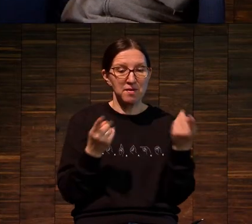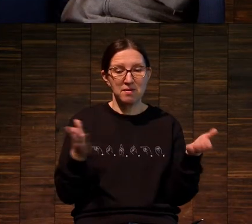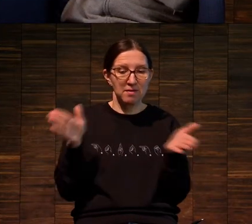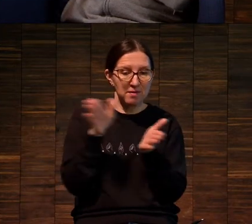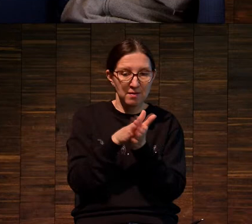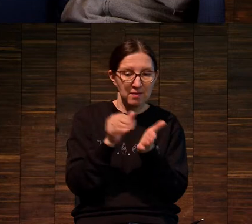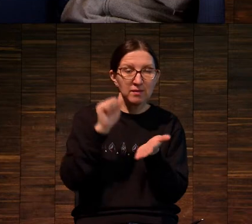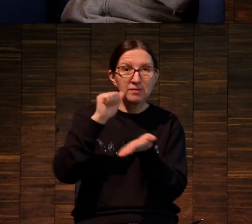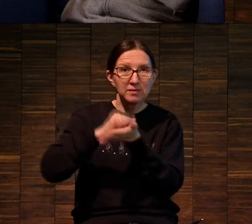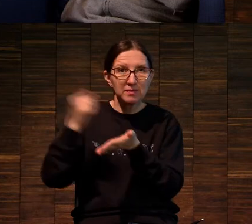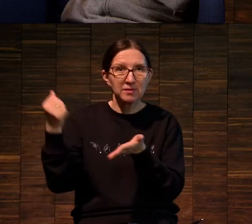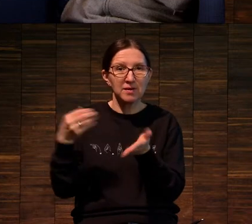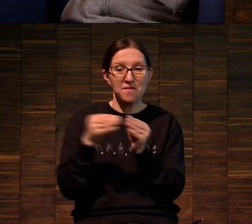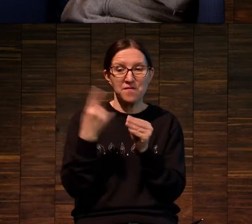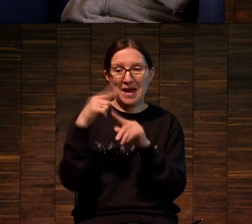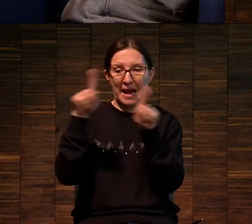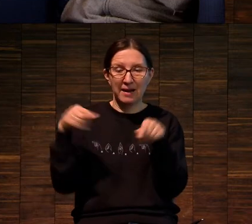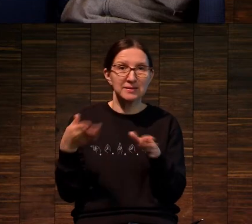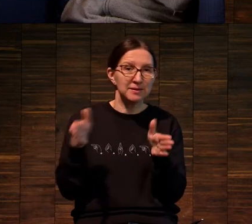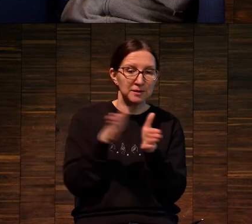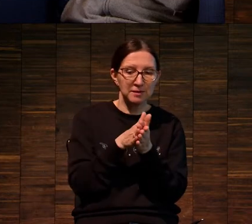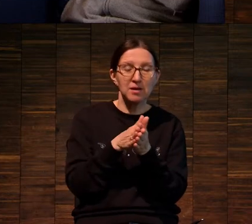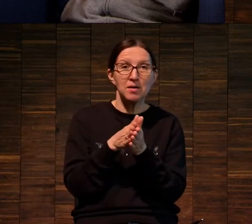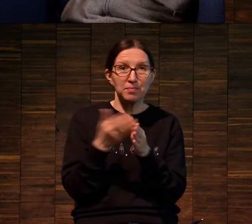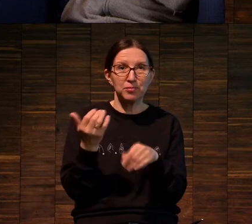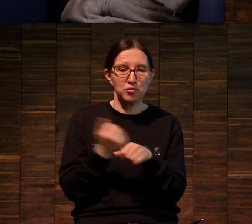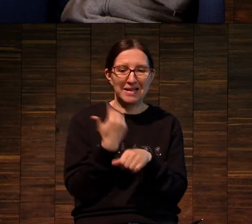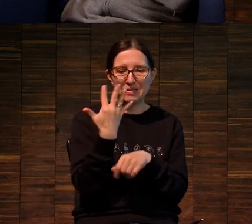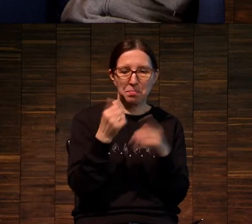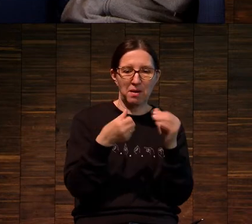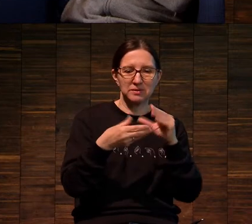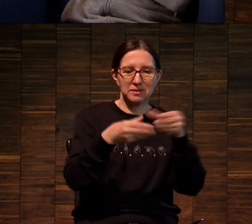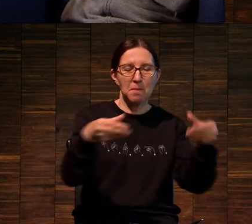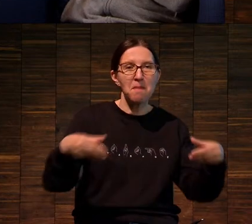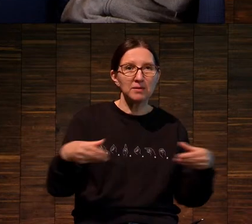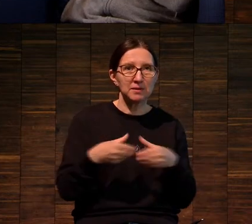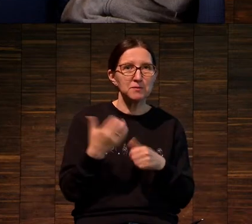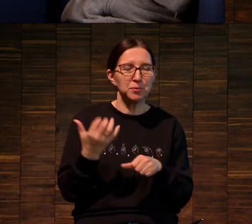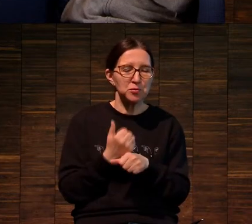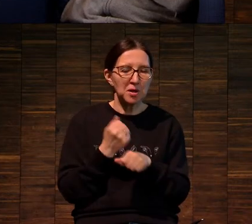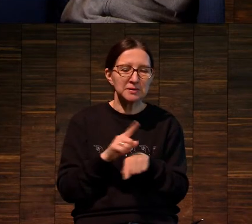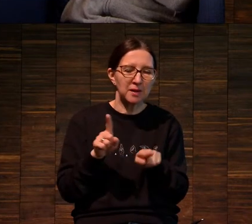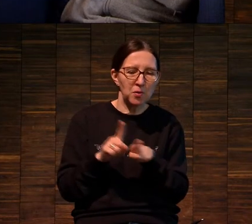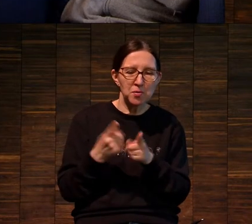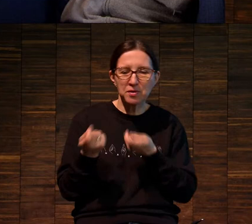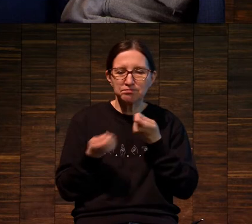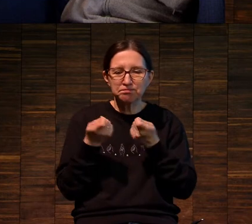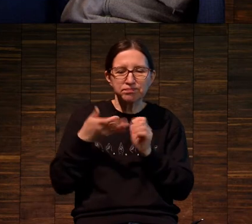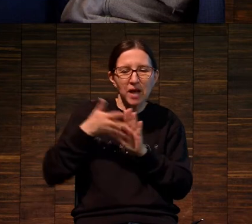То есть такой, ну я бы сказал, довольно аналитический метод.